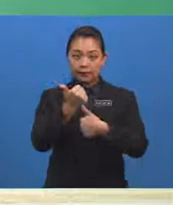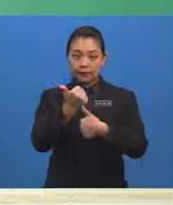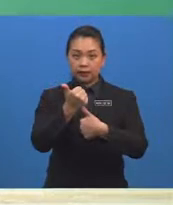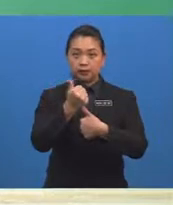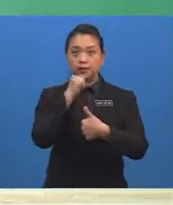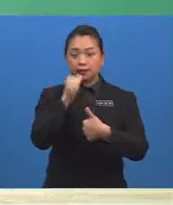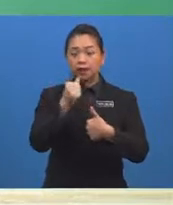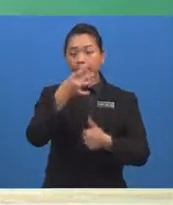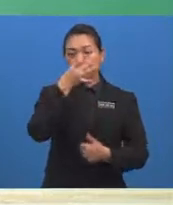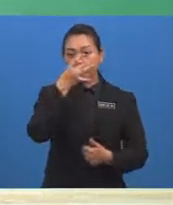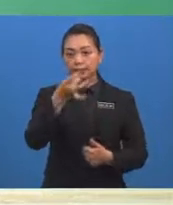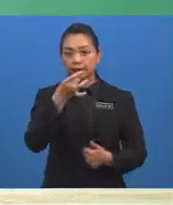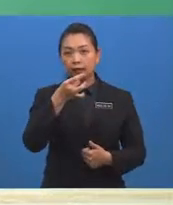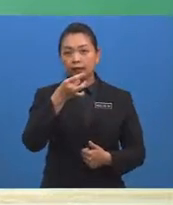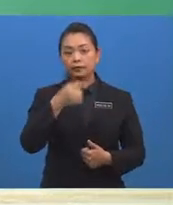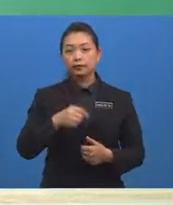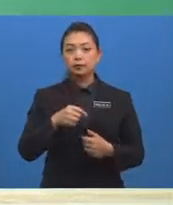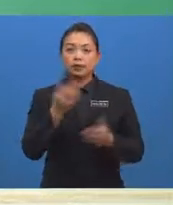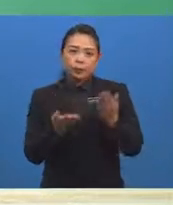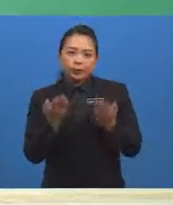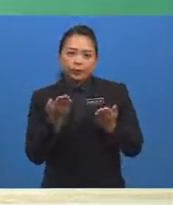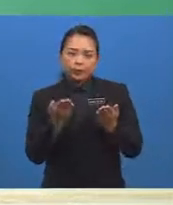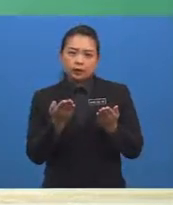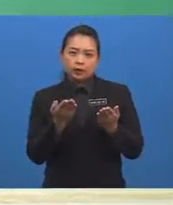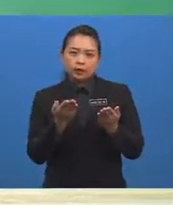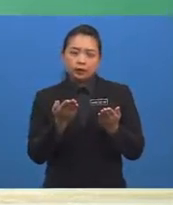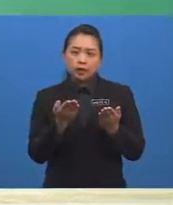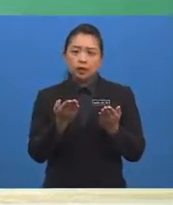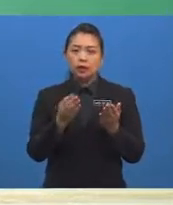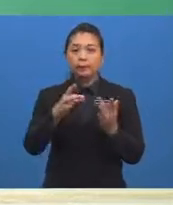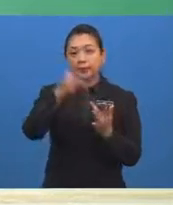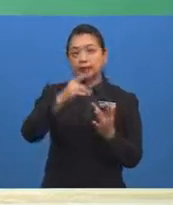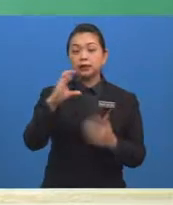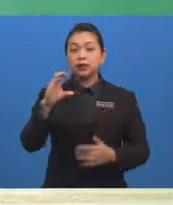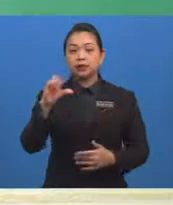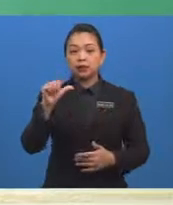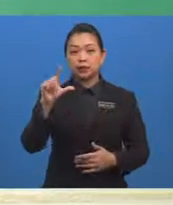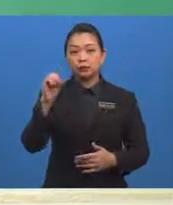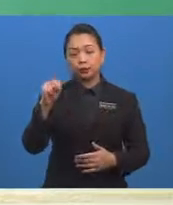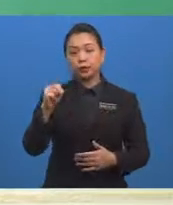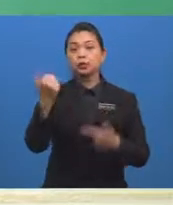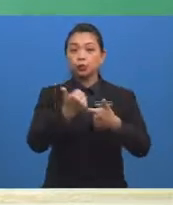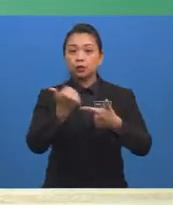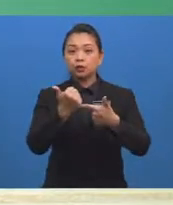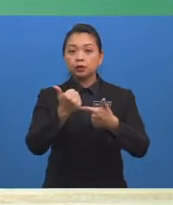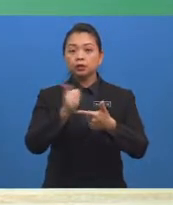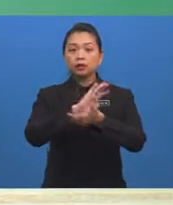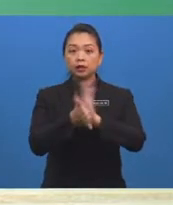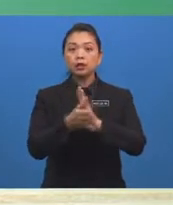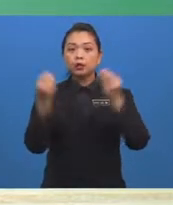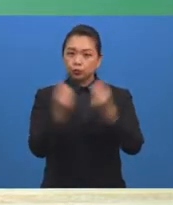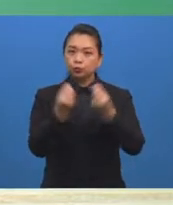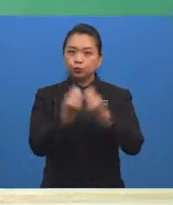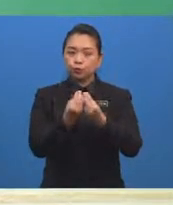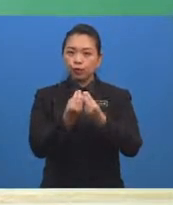mempengaruhi kebarang kalian memilih calon kedua Maka jumlah calon